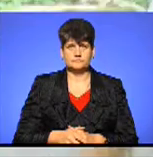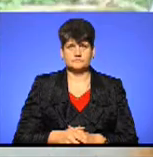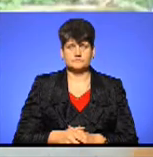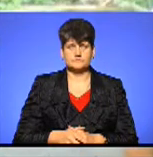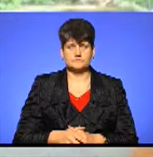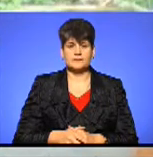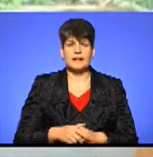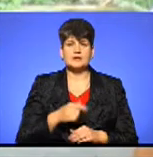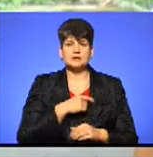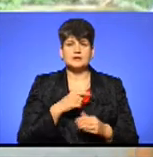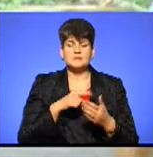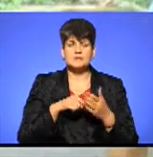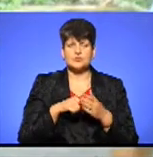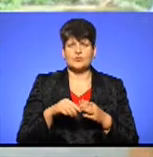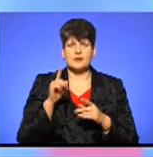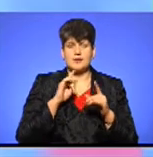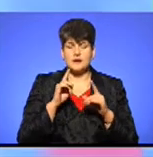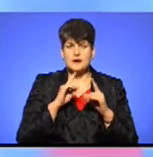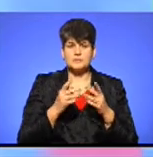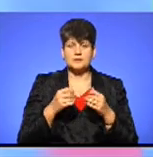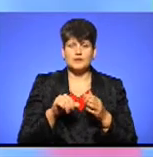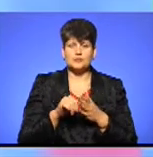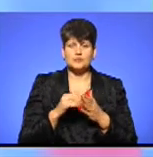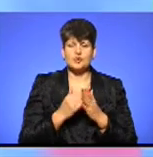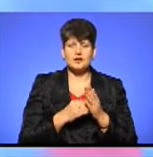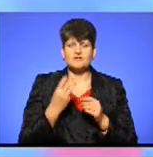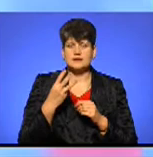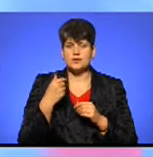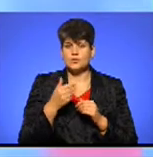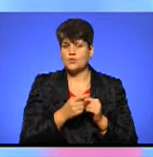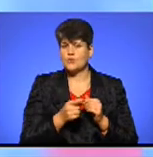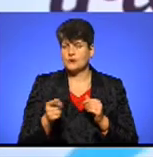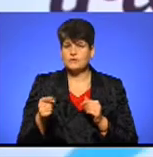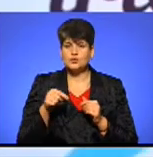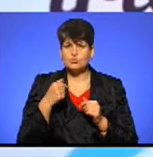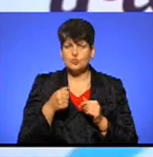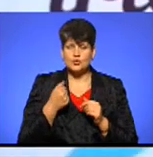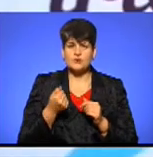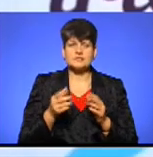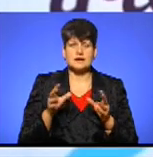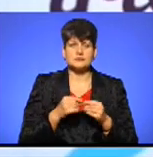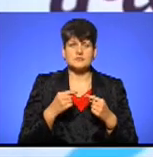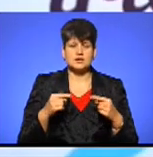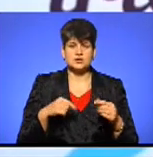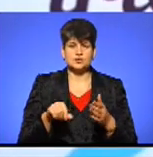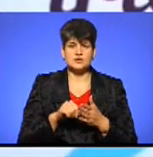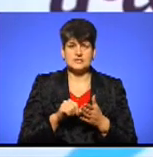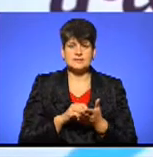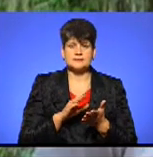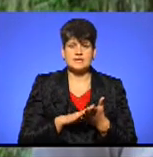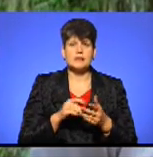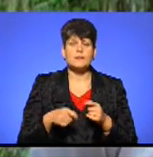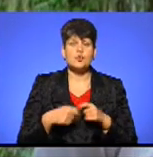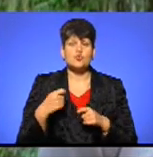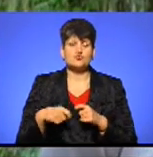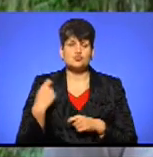Депутат міської ради Андріан Волгін бере участь у програмі уже третій рік поспіль. Каже, цього року разом із іншими учасниками зафіксували порушення.